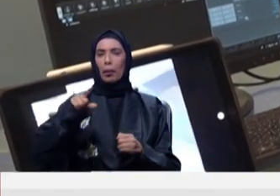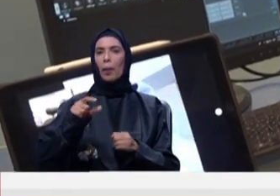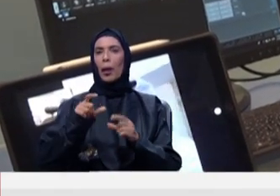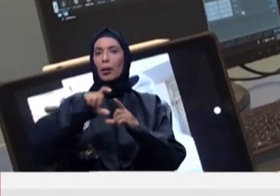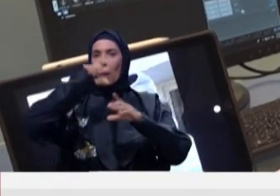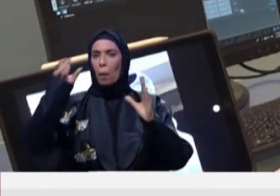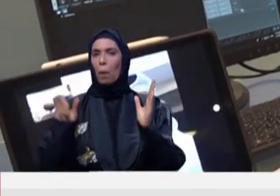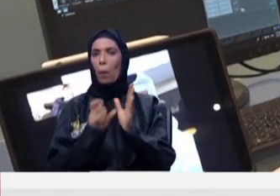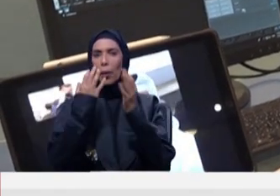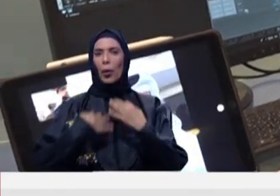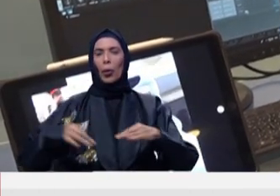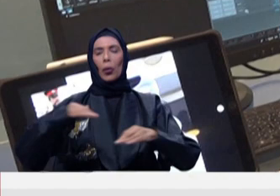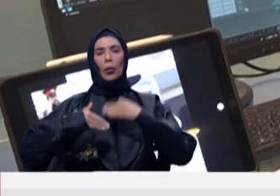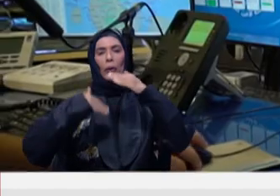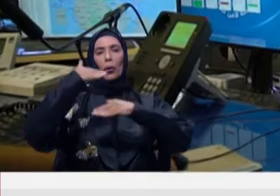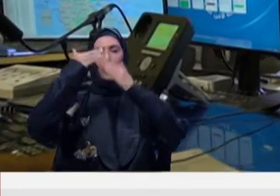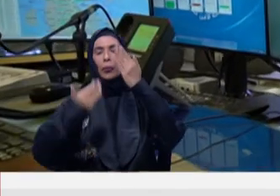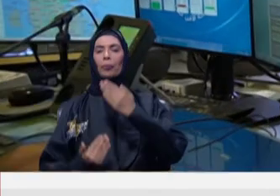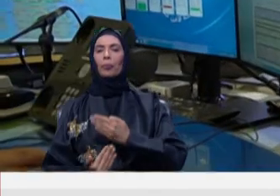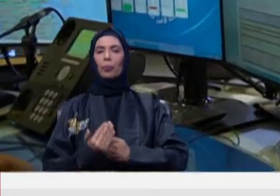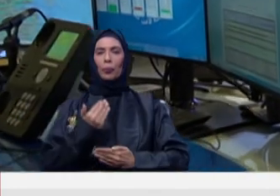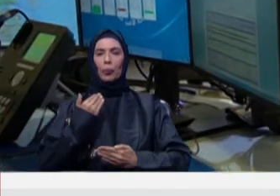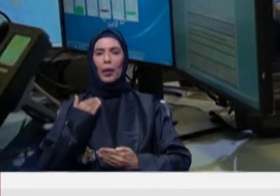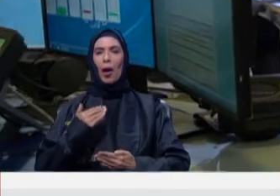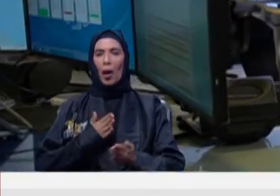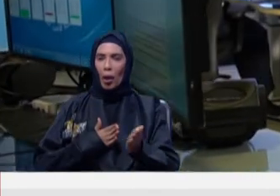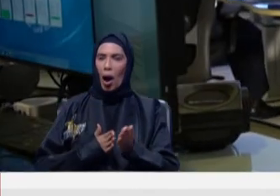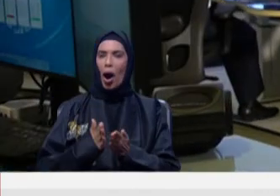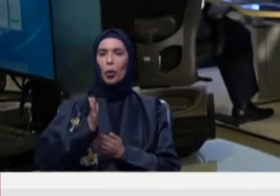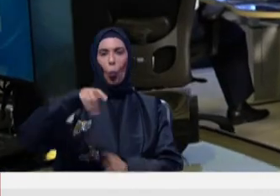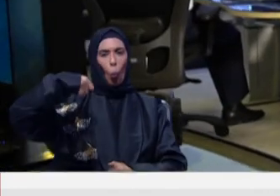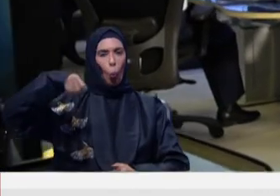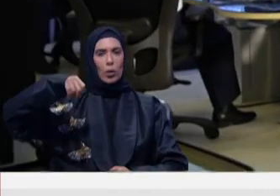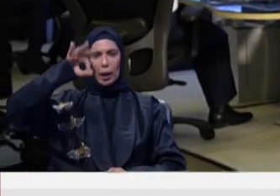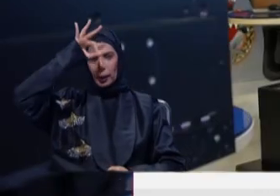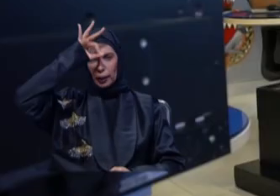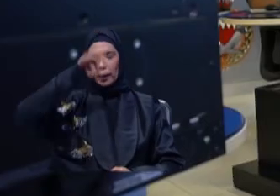شاملة من التطوير والتحديث التي تنتهجها وزارة الداخلية